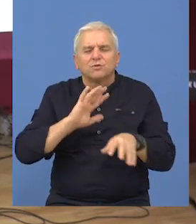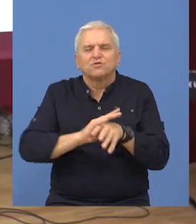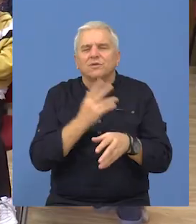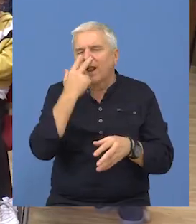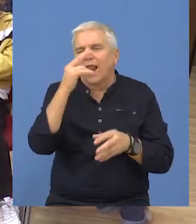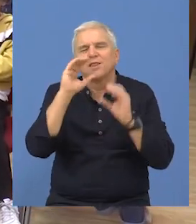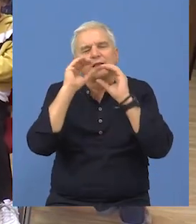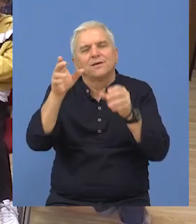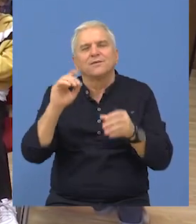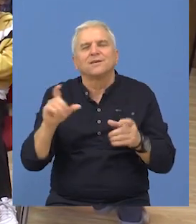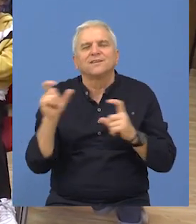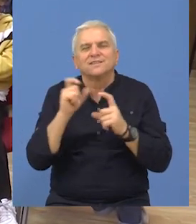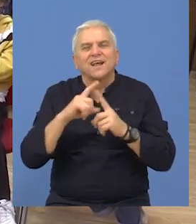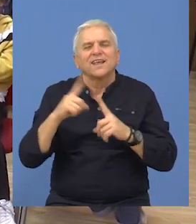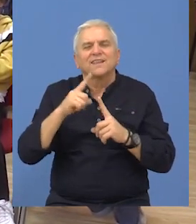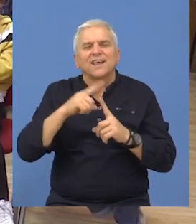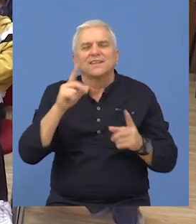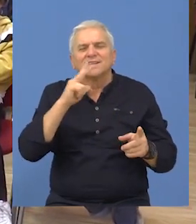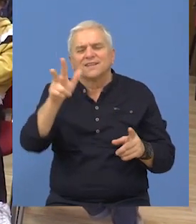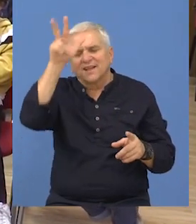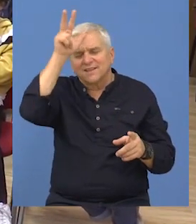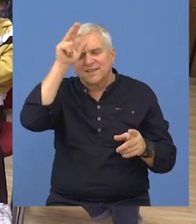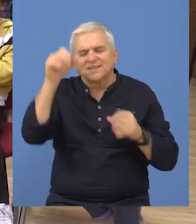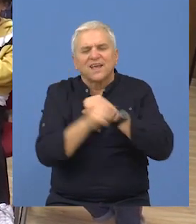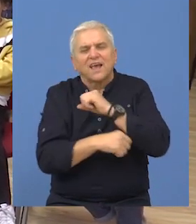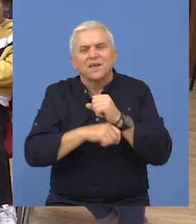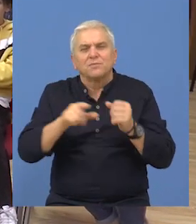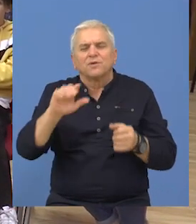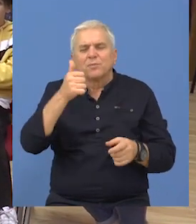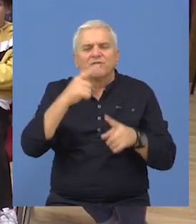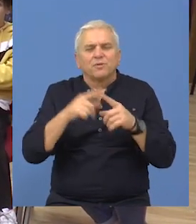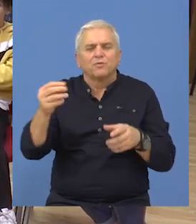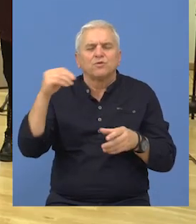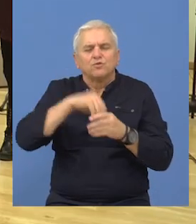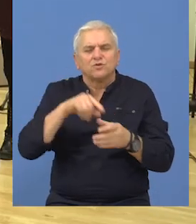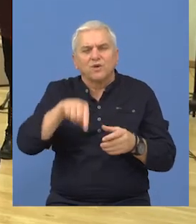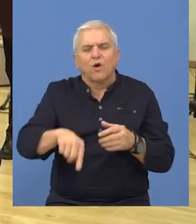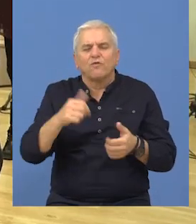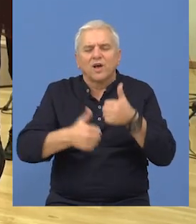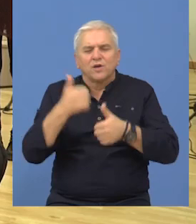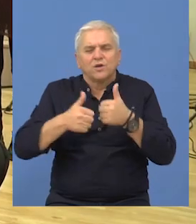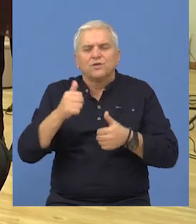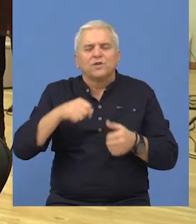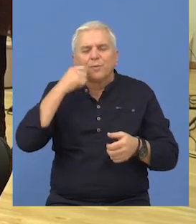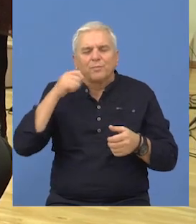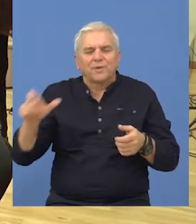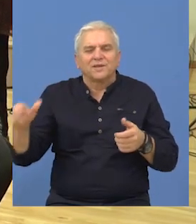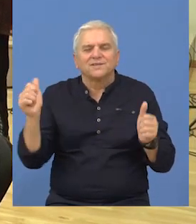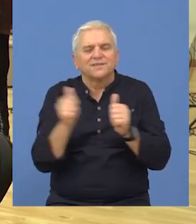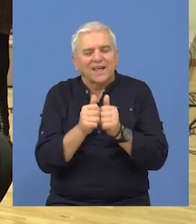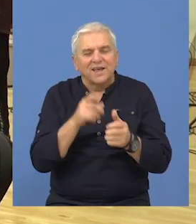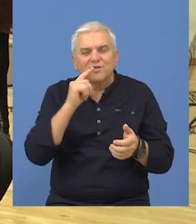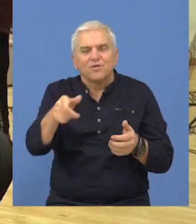pogledu. Strahinja Atanasin, učenik 3. razreda gimnazije, po prvi put je učestvovao na konkursu poezije